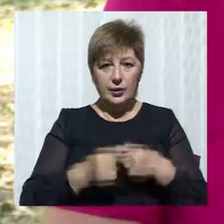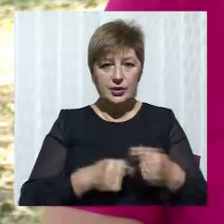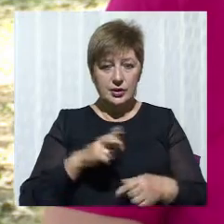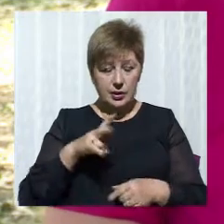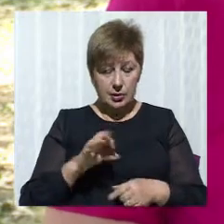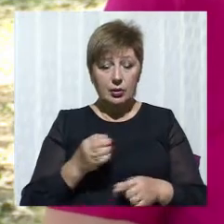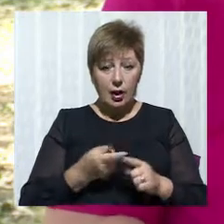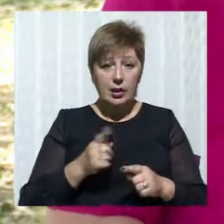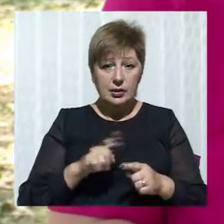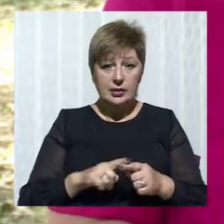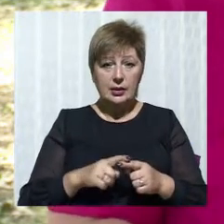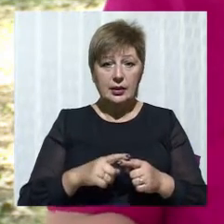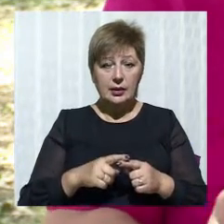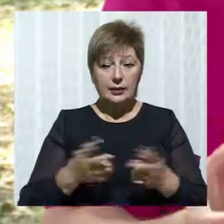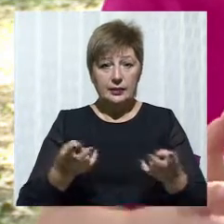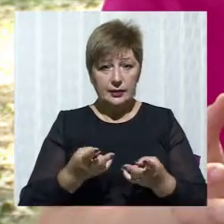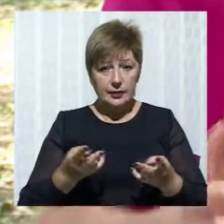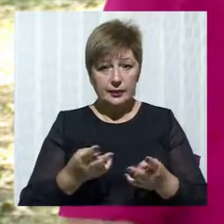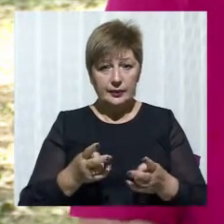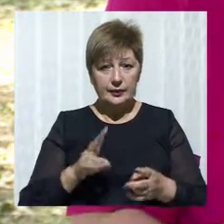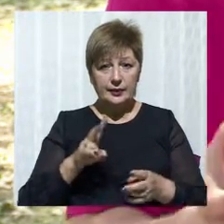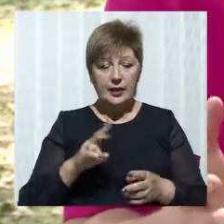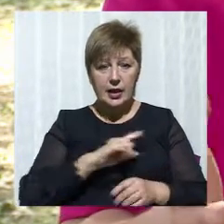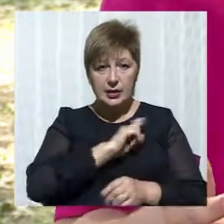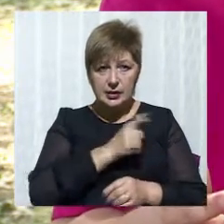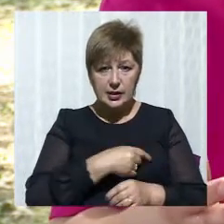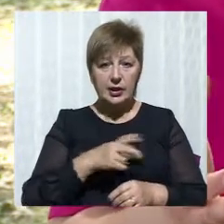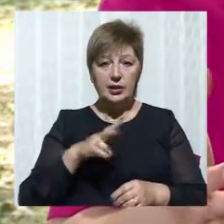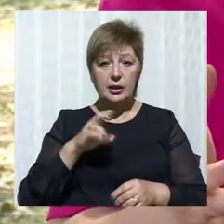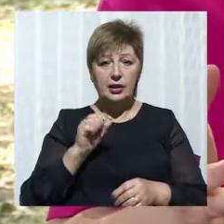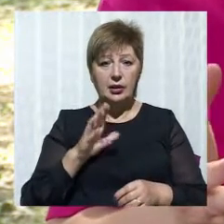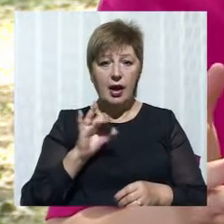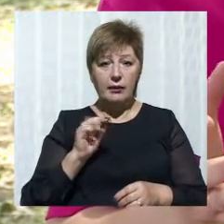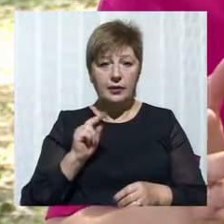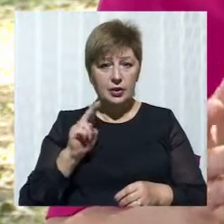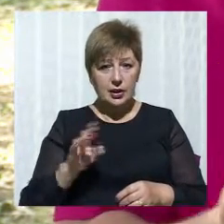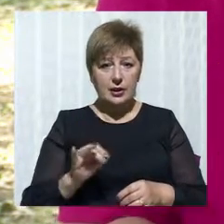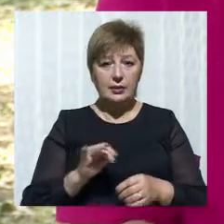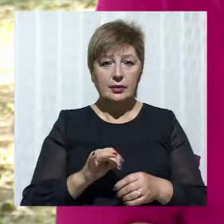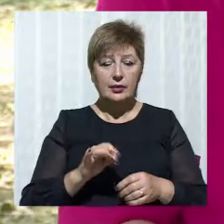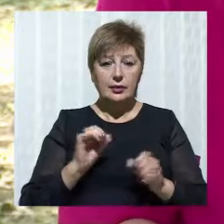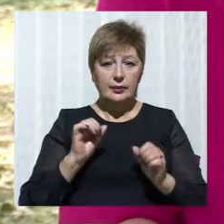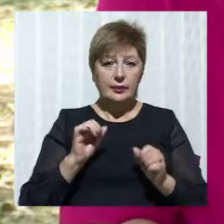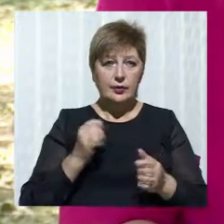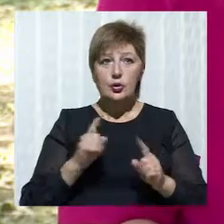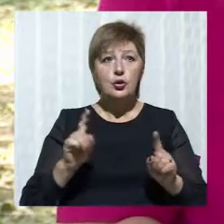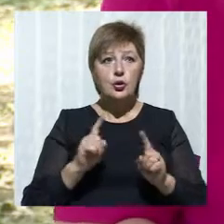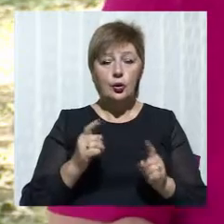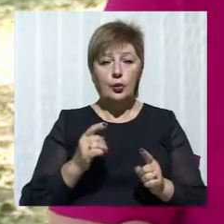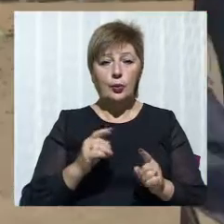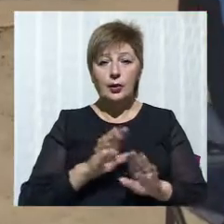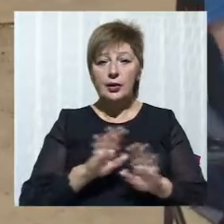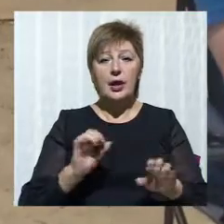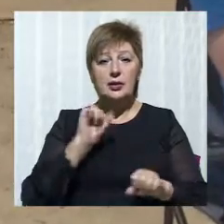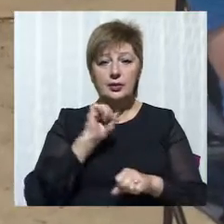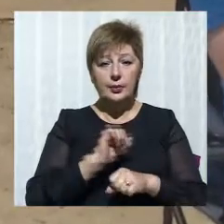Це треба певні сили, певні спроможності мати для того, щоб не